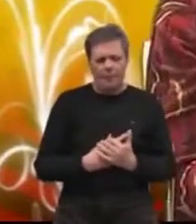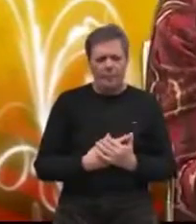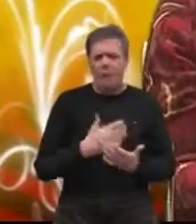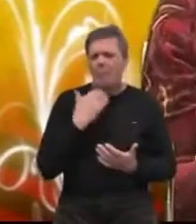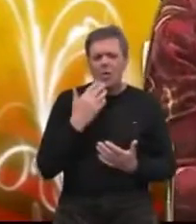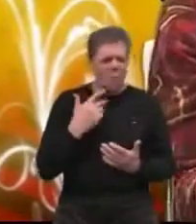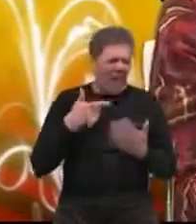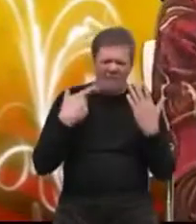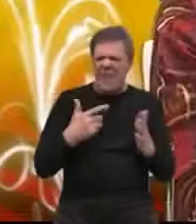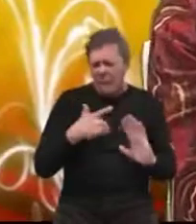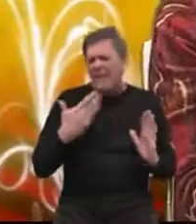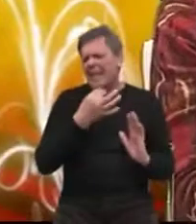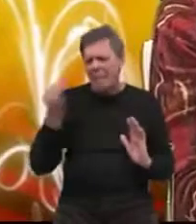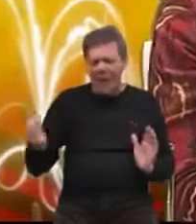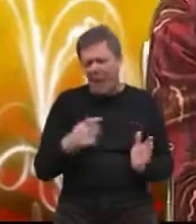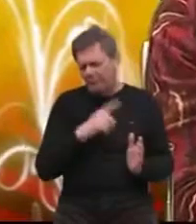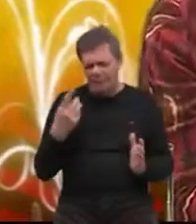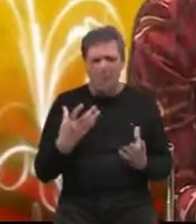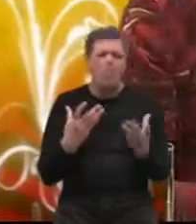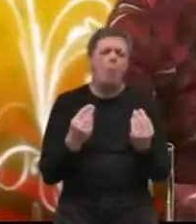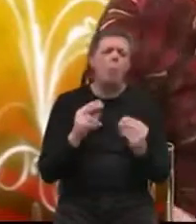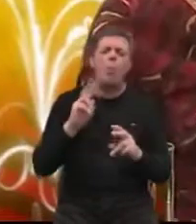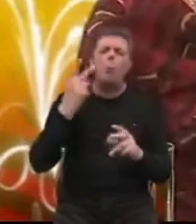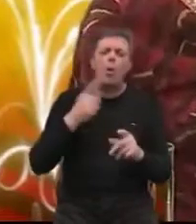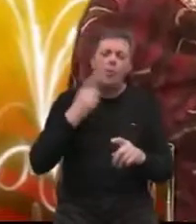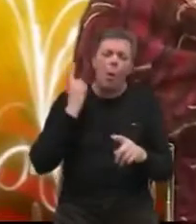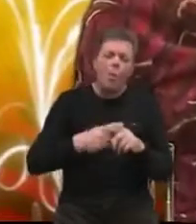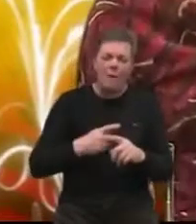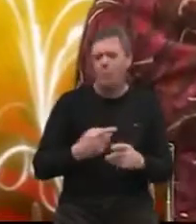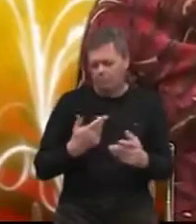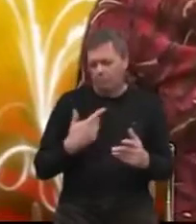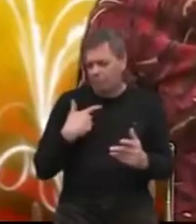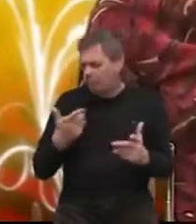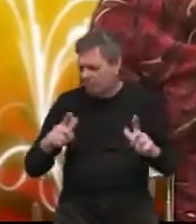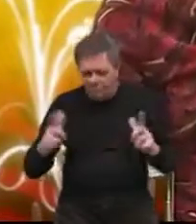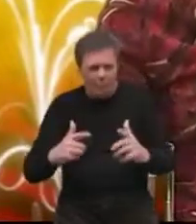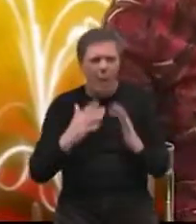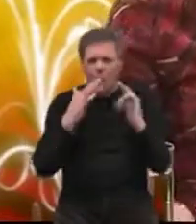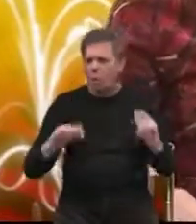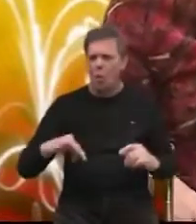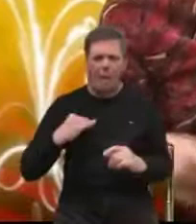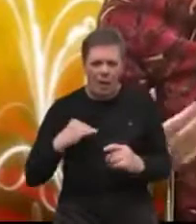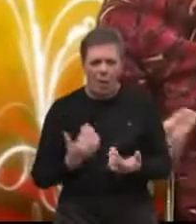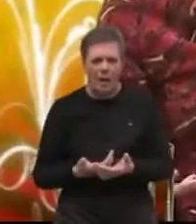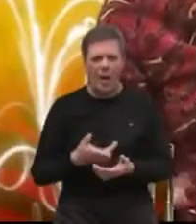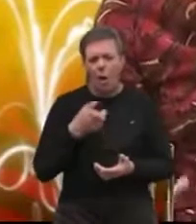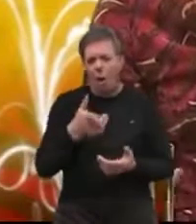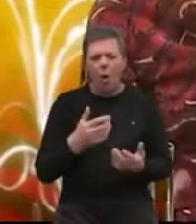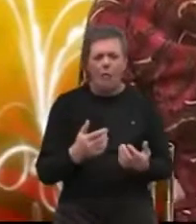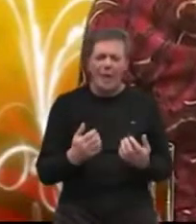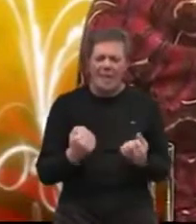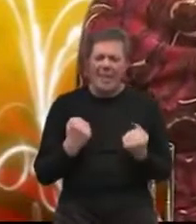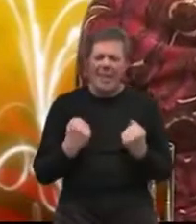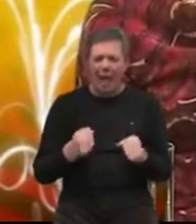bez obzira na vikende, praznike, da pa ćemo imamo jako puno poziva upravo oko praznika, Božića nove godine, jer se onda jako